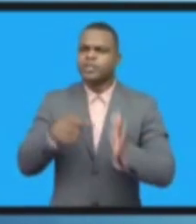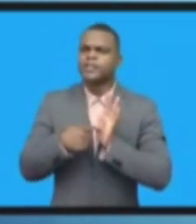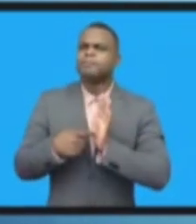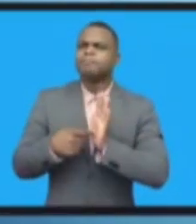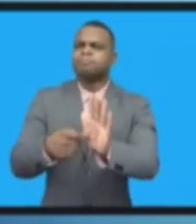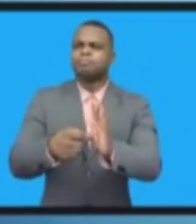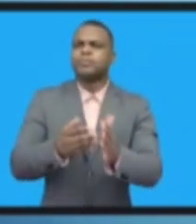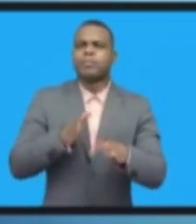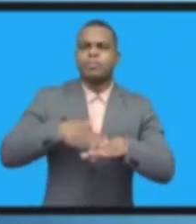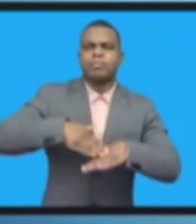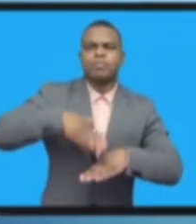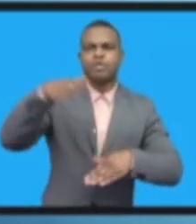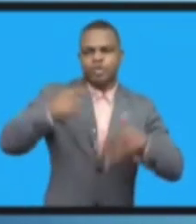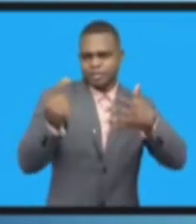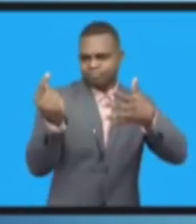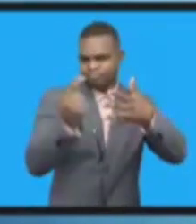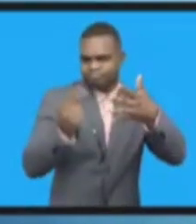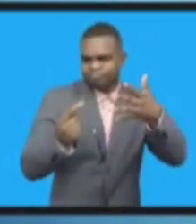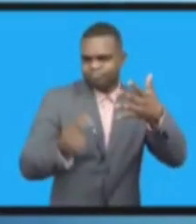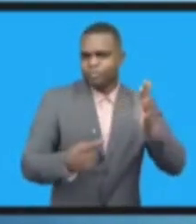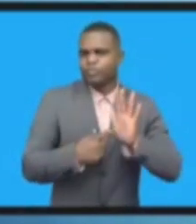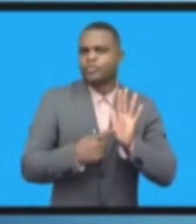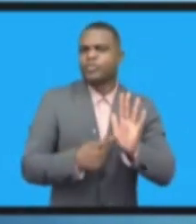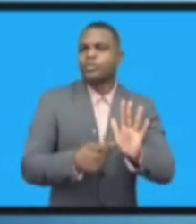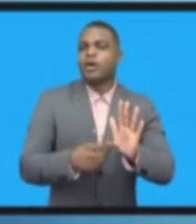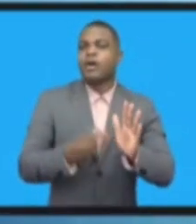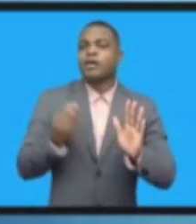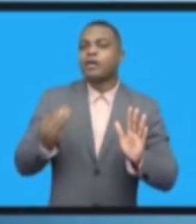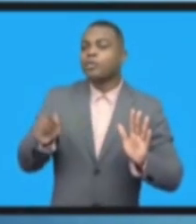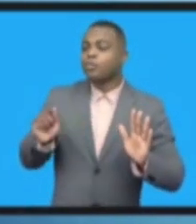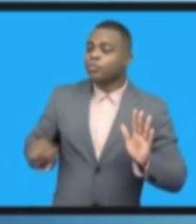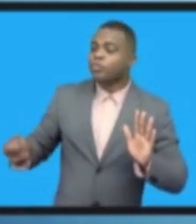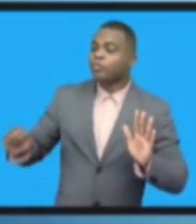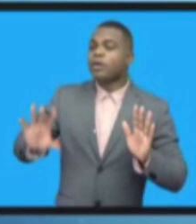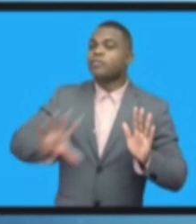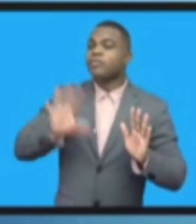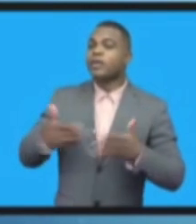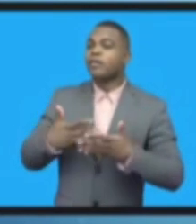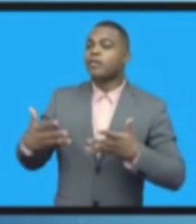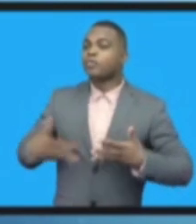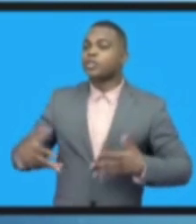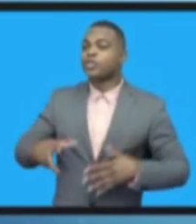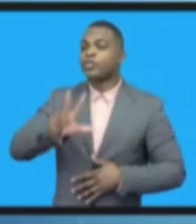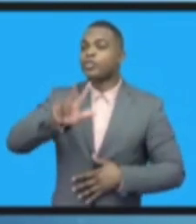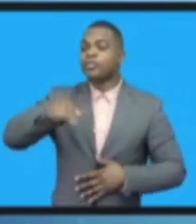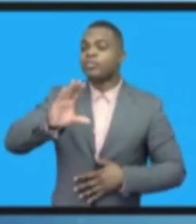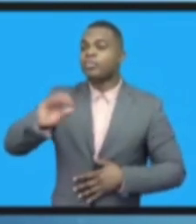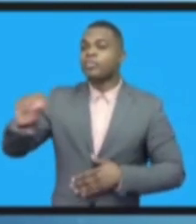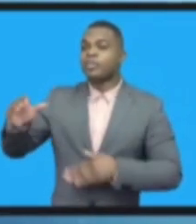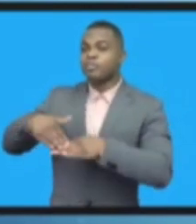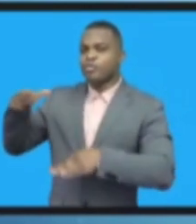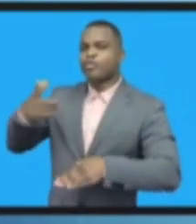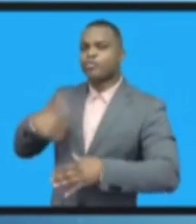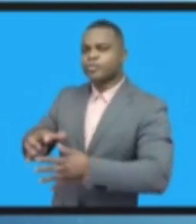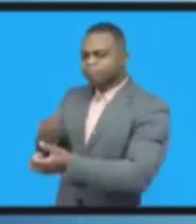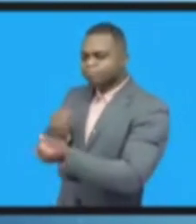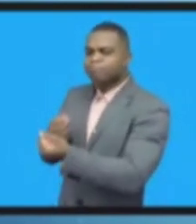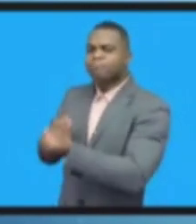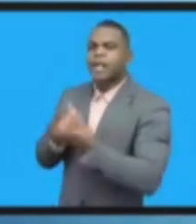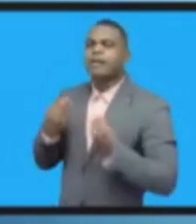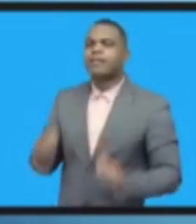более 3000 языков и алфавитов, которые существуют только в Африке. Я также хотел бы поблагодарить Дарин.